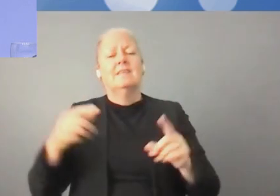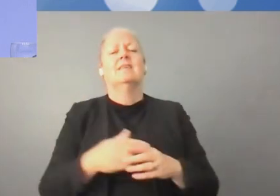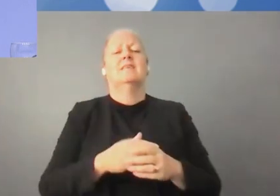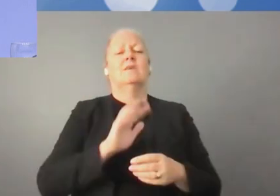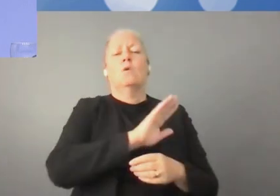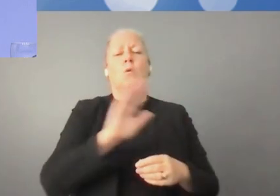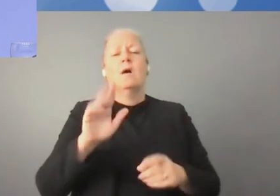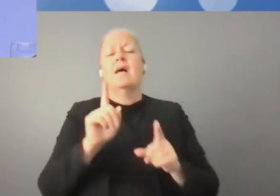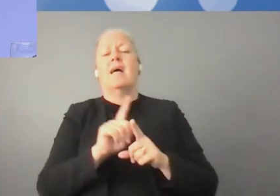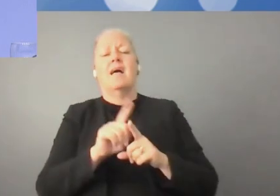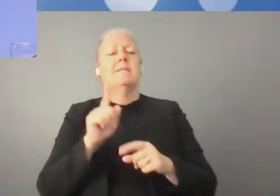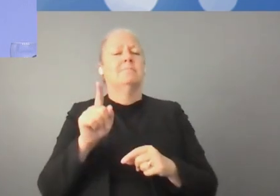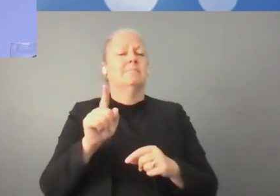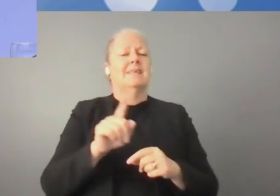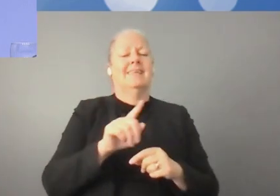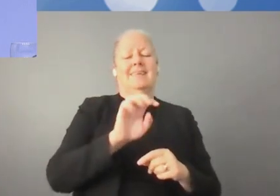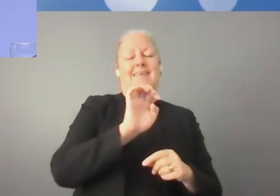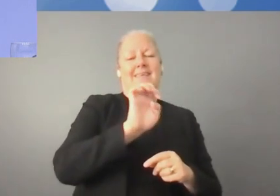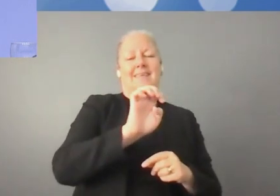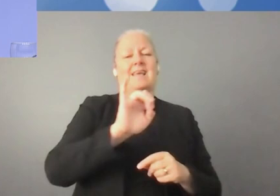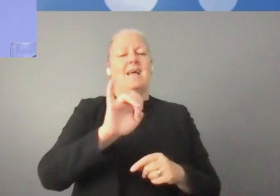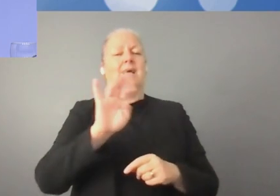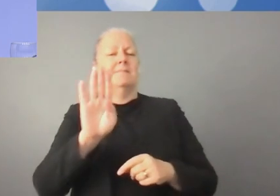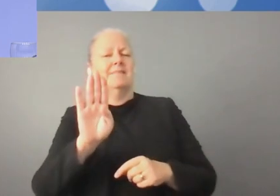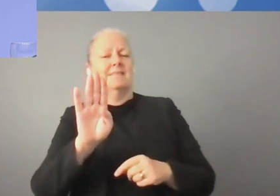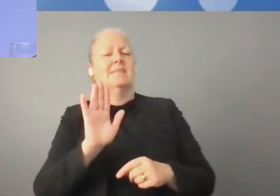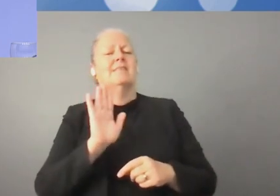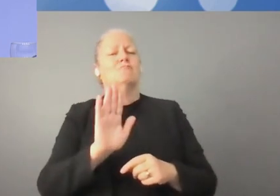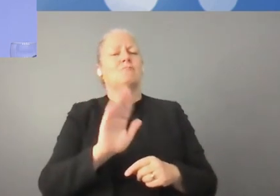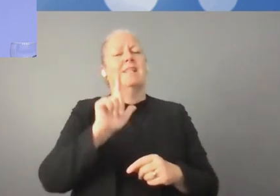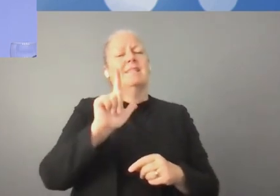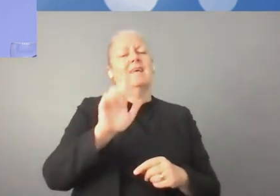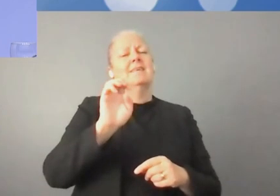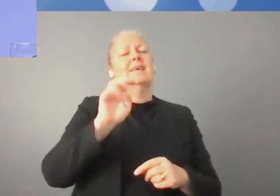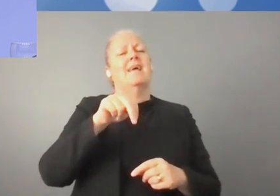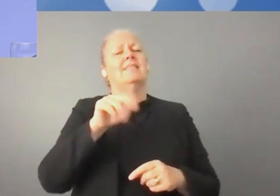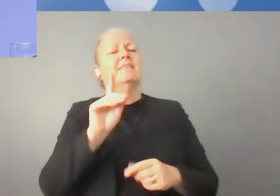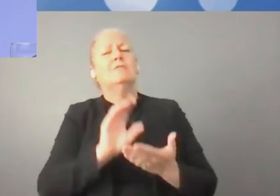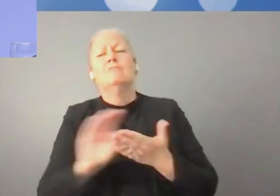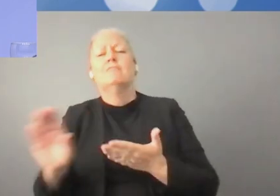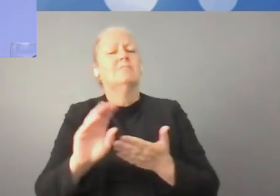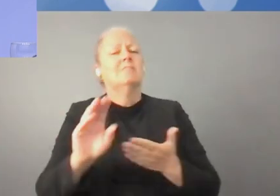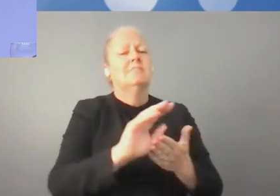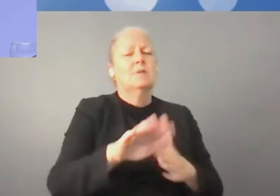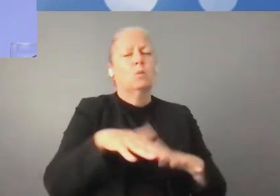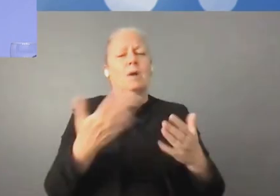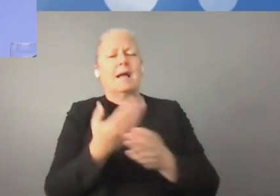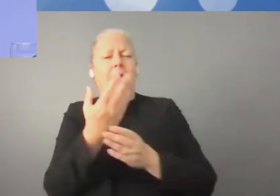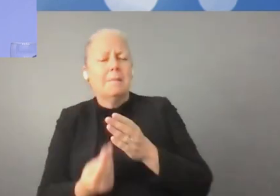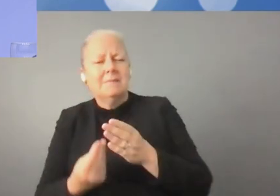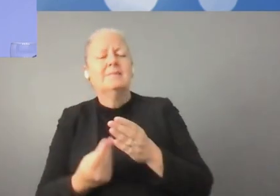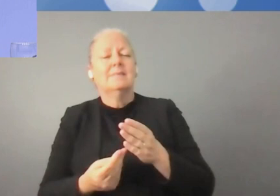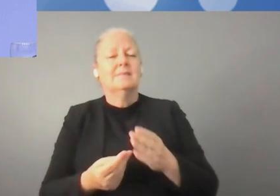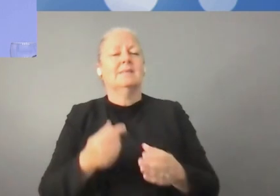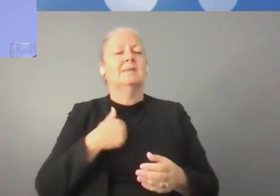'au cours de l'année qui vient, nous allons nous pencher sur la meilleure manière de